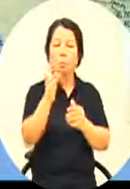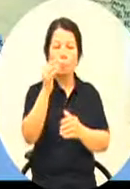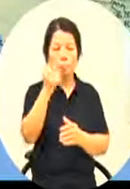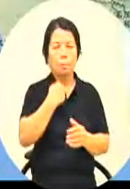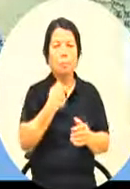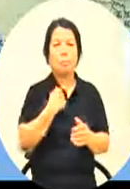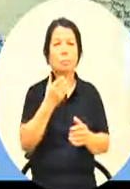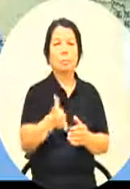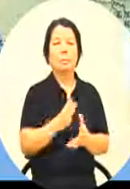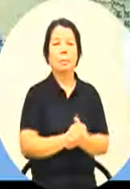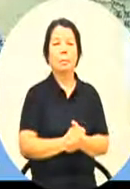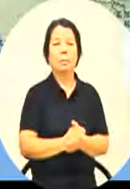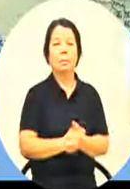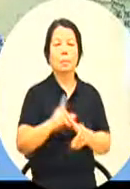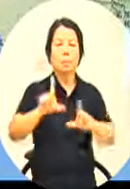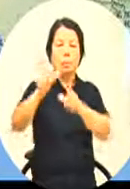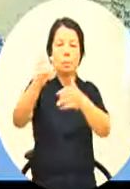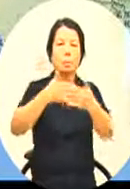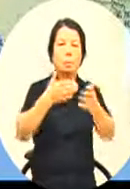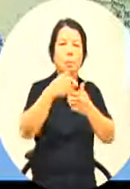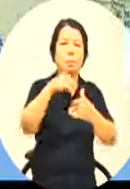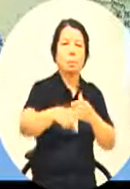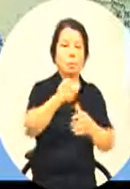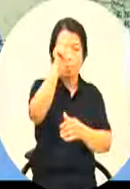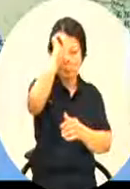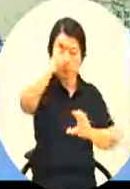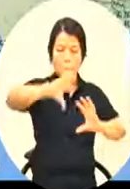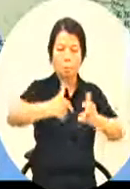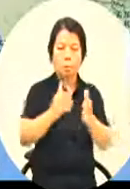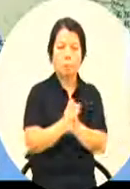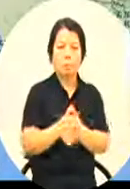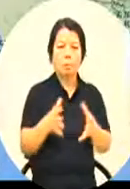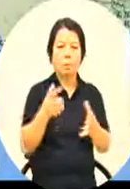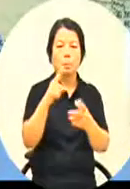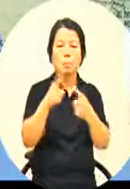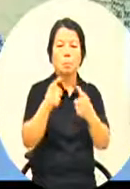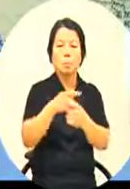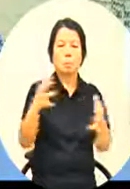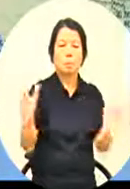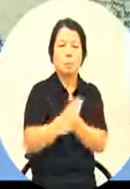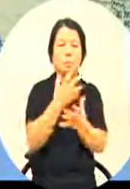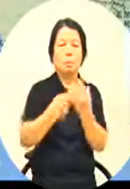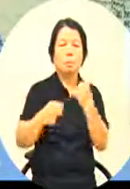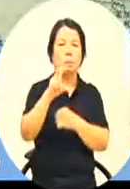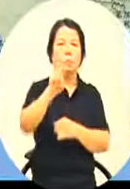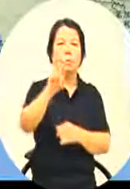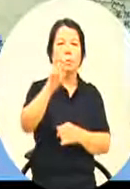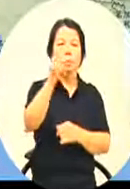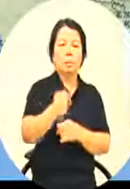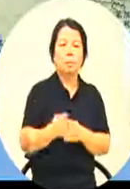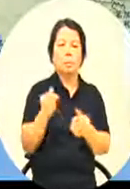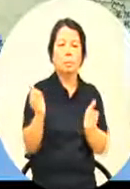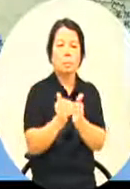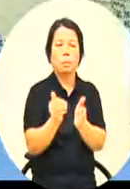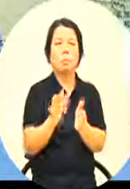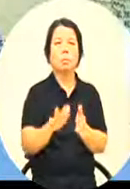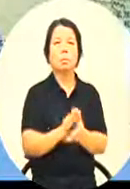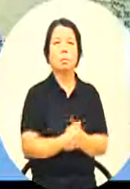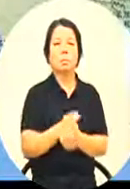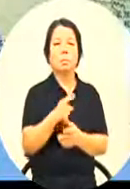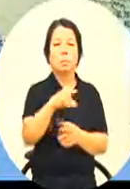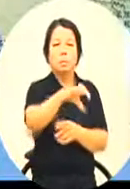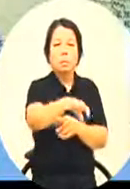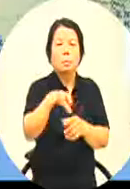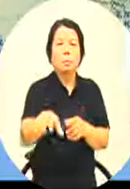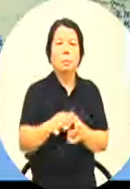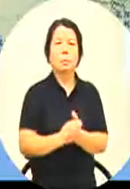吗东协加印度将近20亿的人口那这些区域这些区